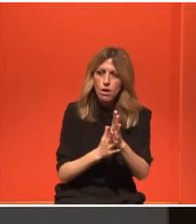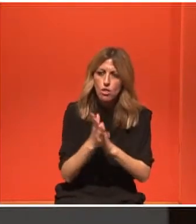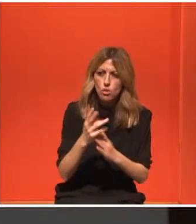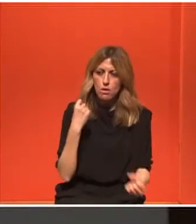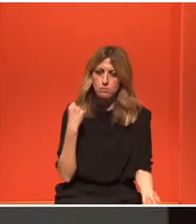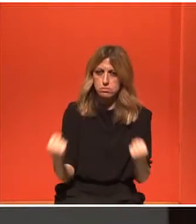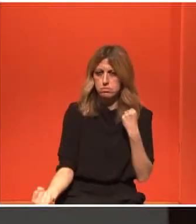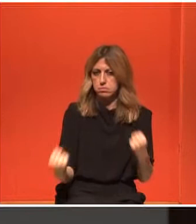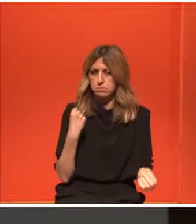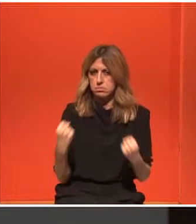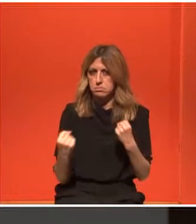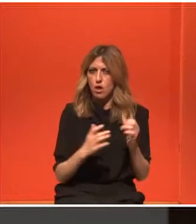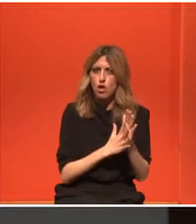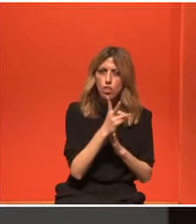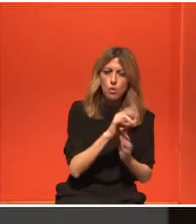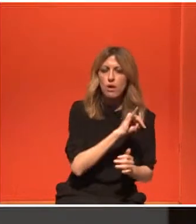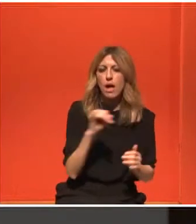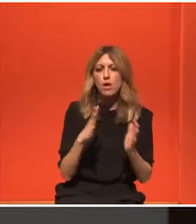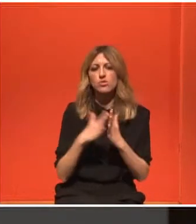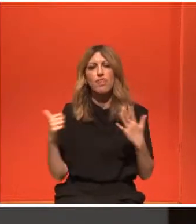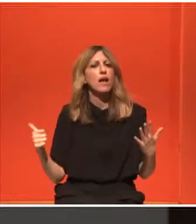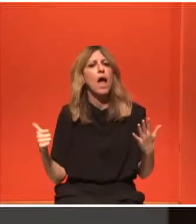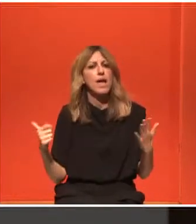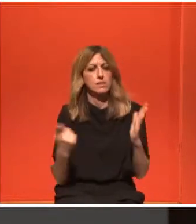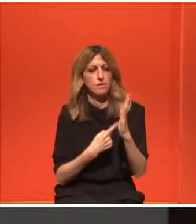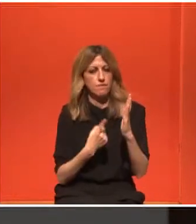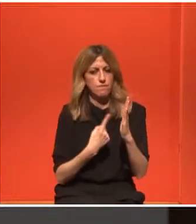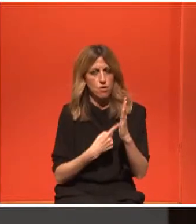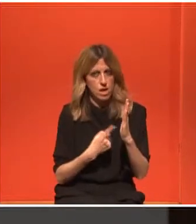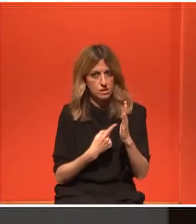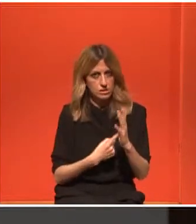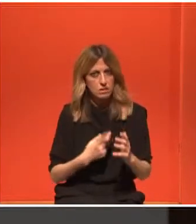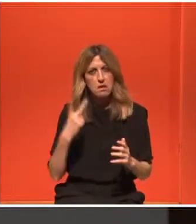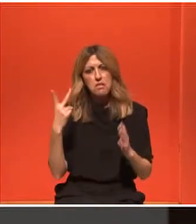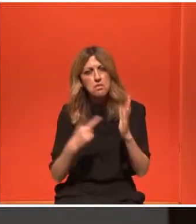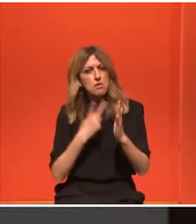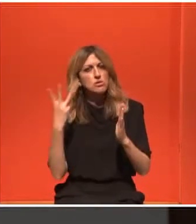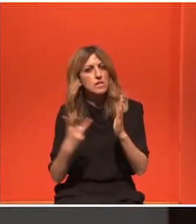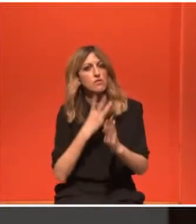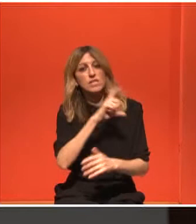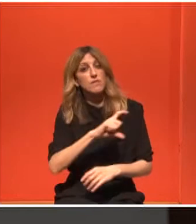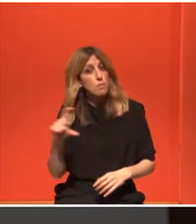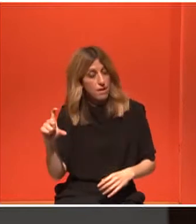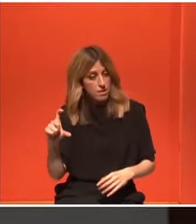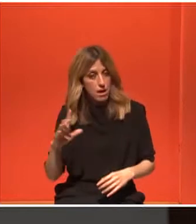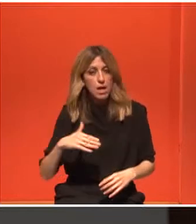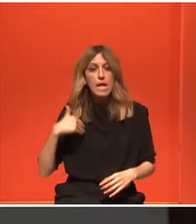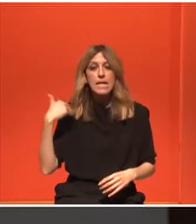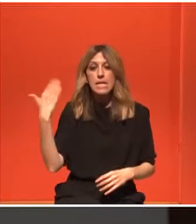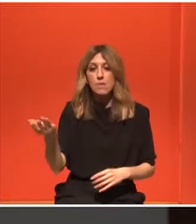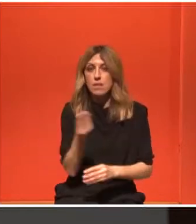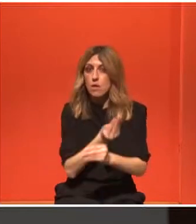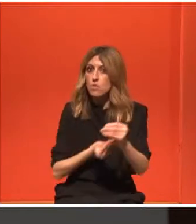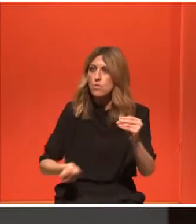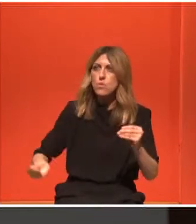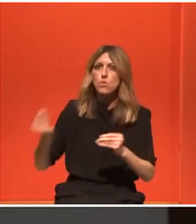12 με 16 συνεδρίες, 2 με 3 φορές την εβδομάδα και σιγά σιγά να περάσουμε σε δυνατότερα πρωτόκολλα που